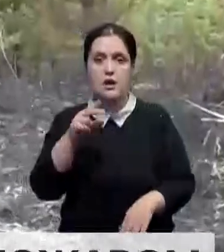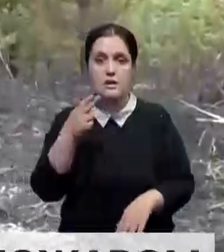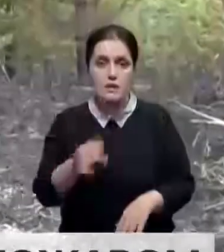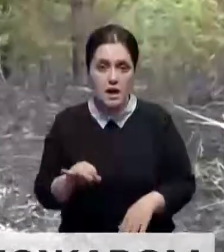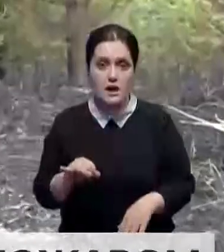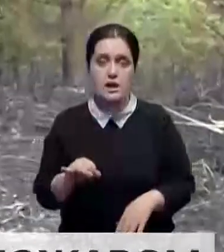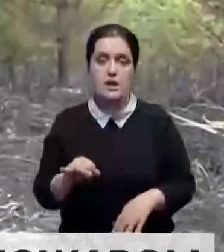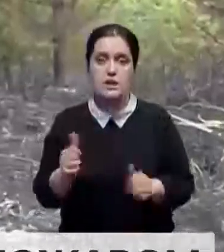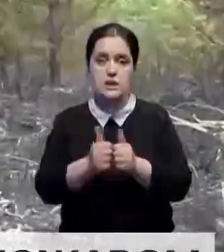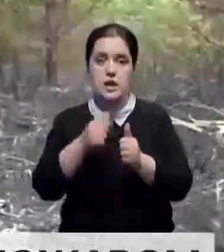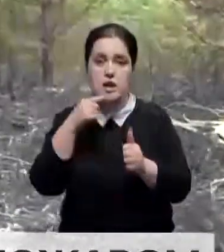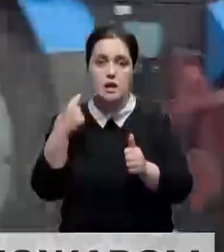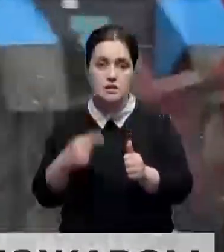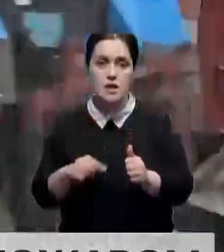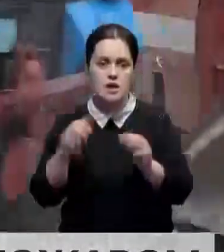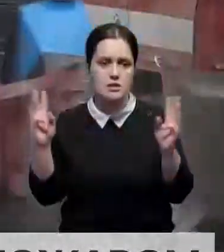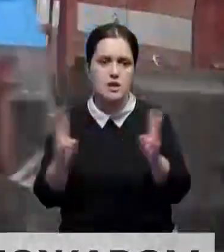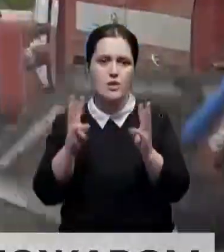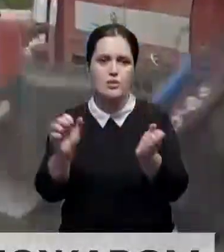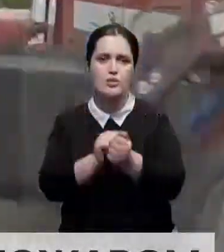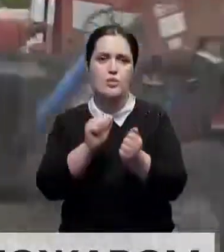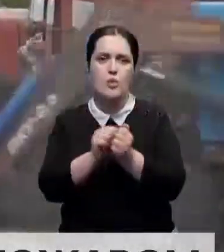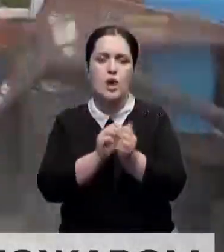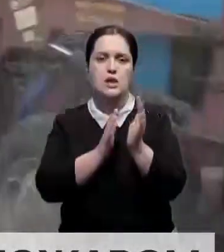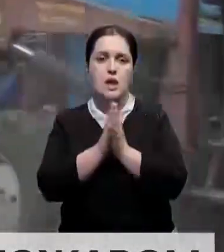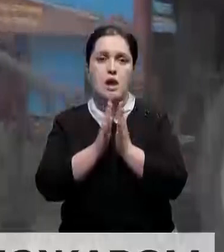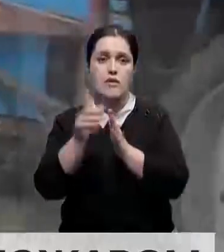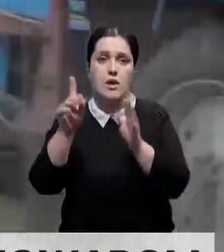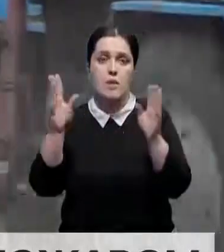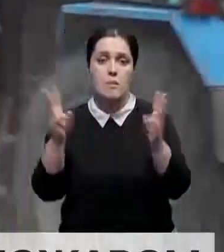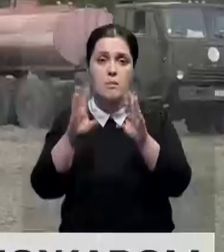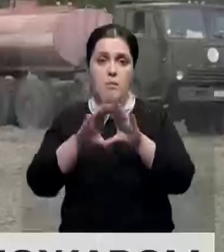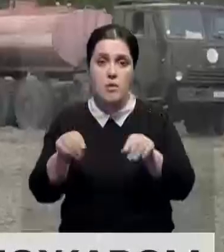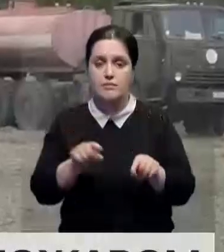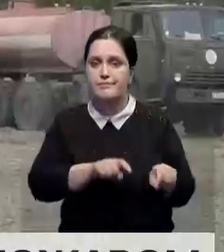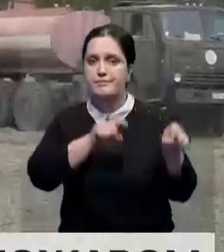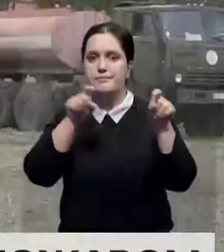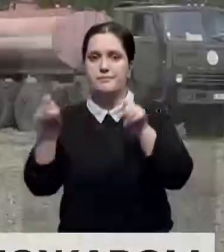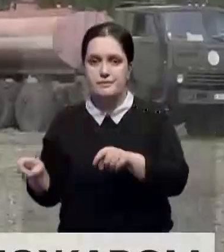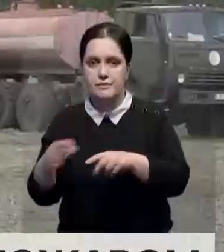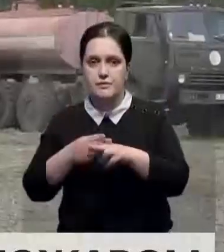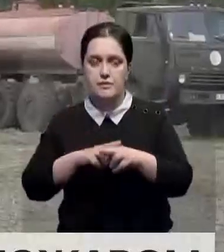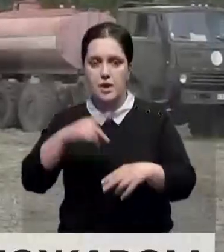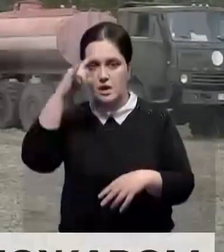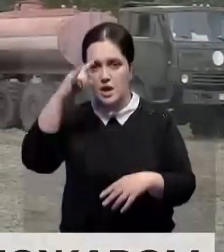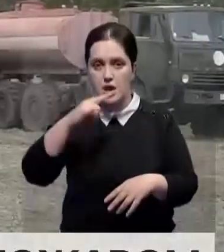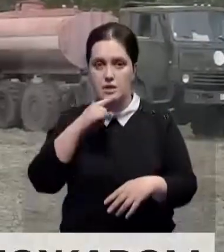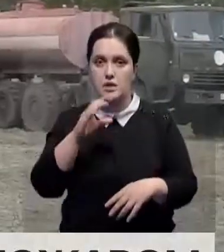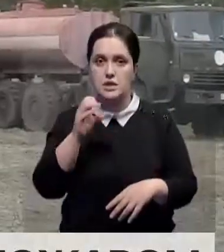территории Алтайского края соседней России загорелся сухостоин. Там пожар потушили, но огонь перекинулся на территорию нашего природного резервата семьи Урмана. создавал